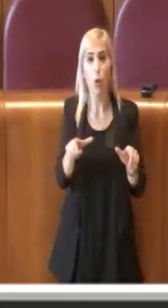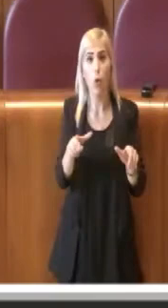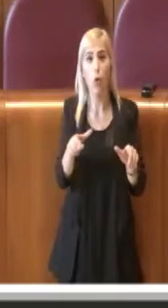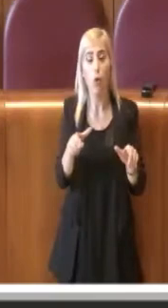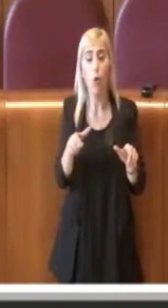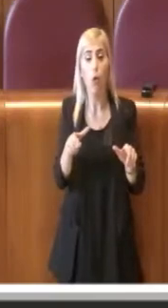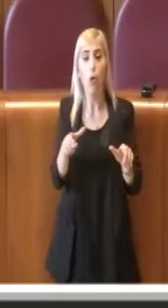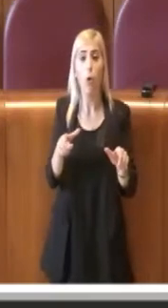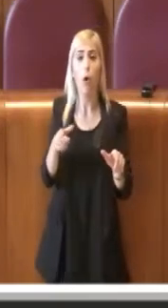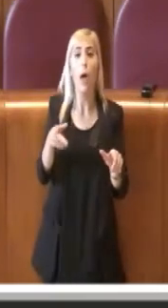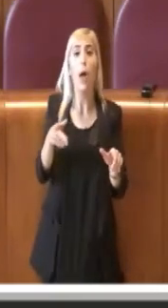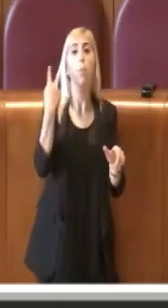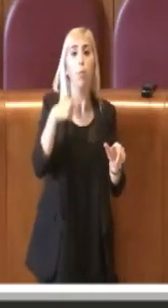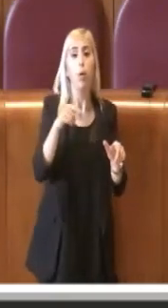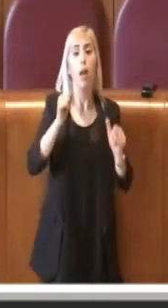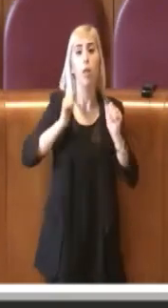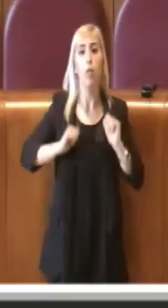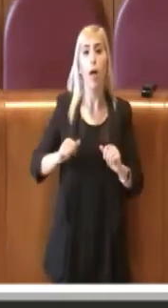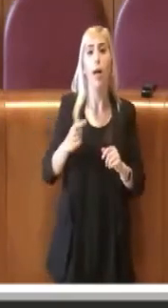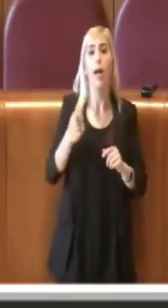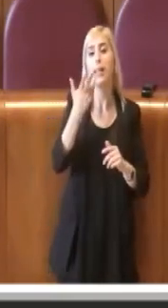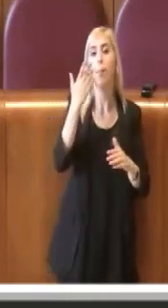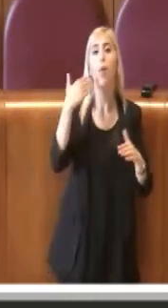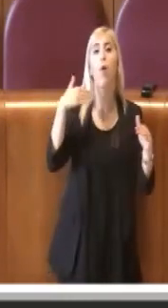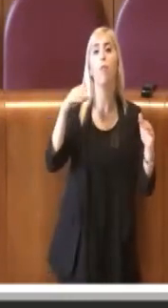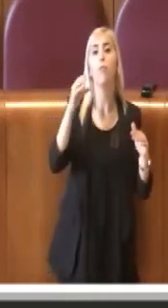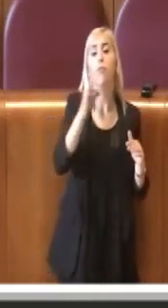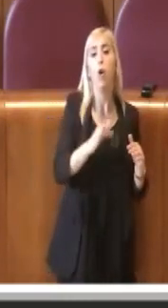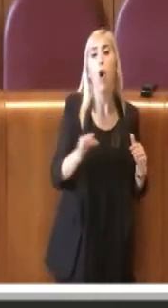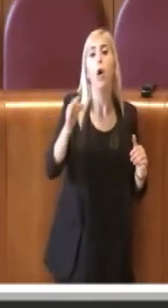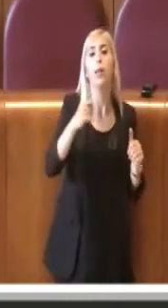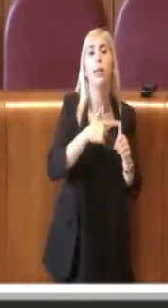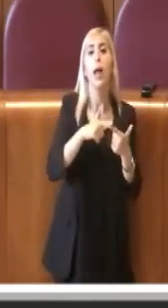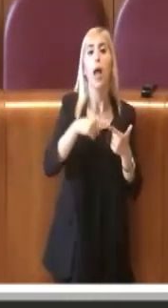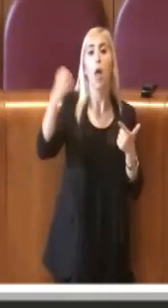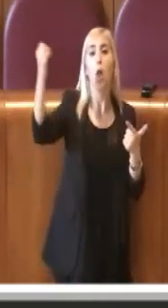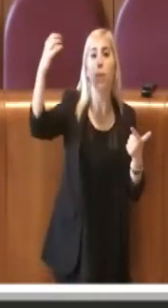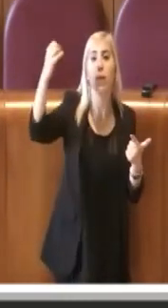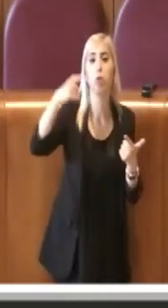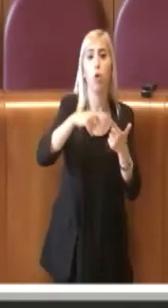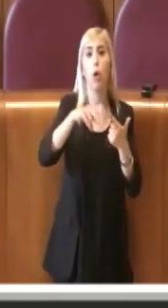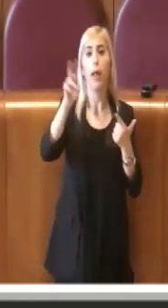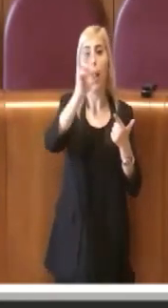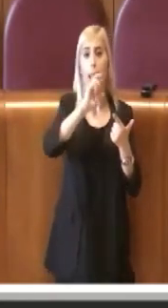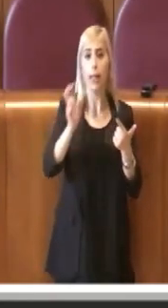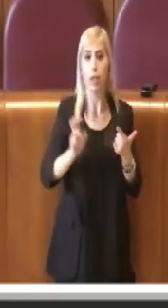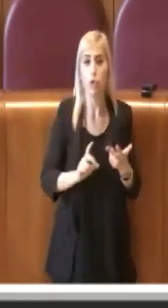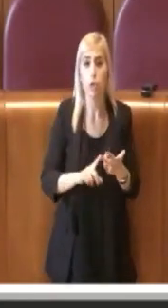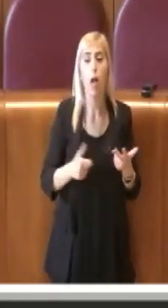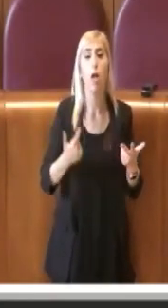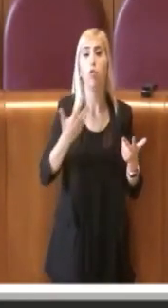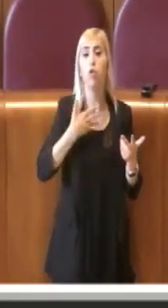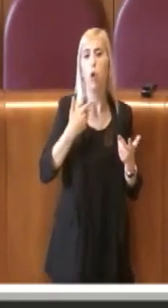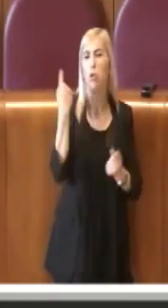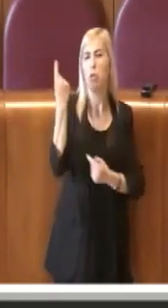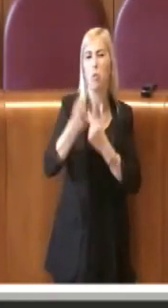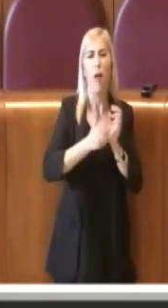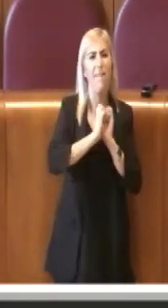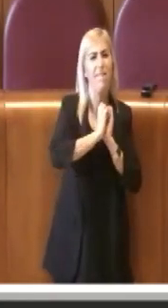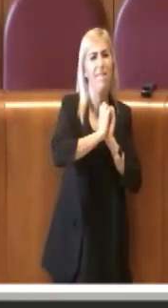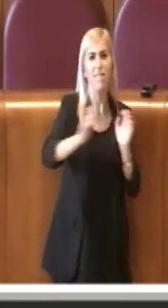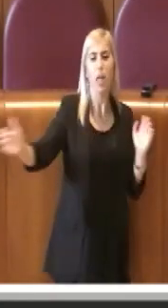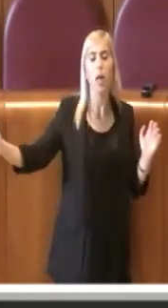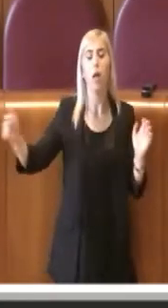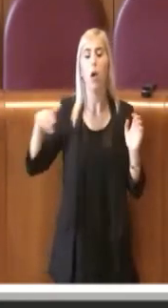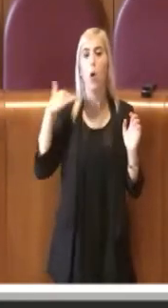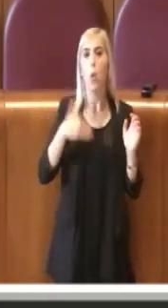servono ai cittadini, come le fogne, l'illuminazione, l'elettricità, ci sono situazioni abbastanza gravi e